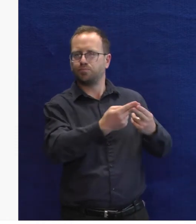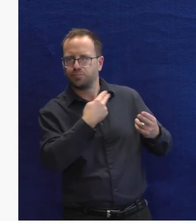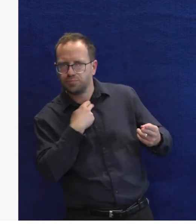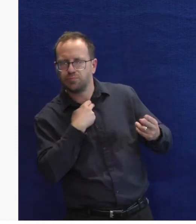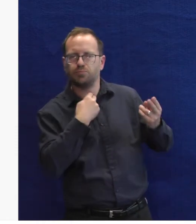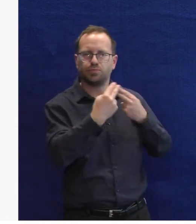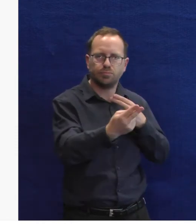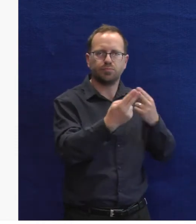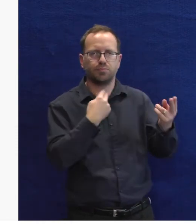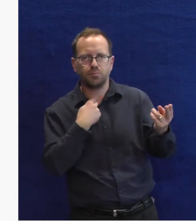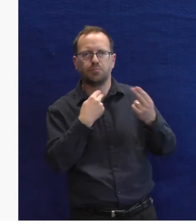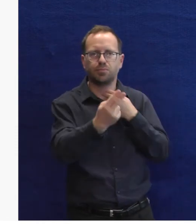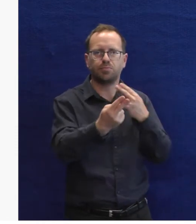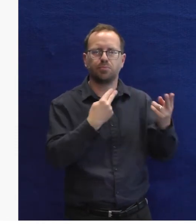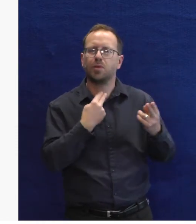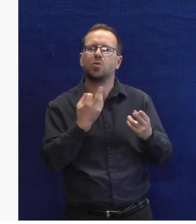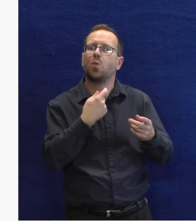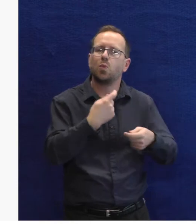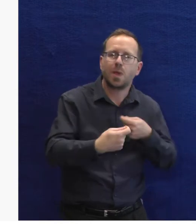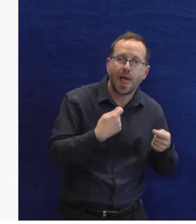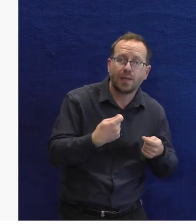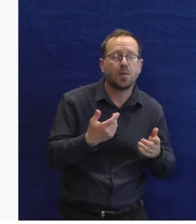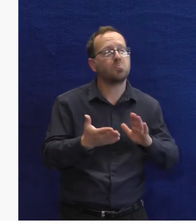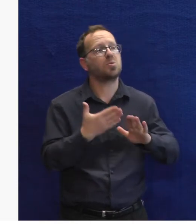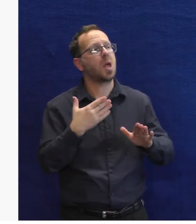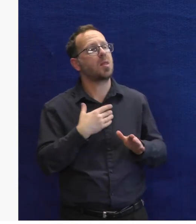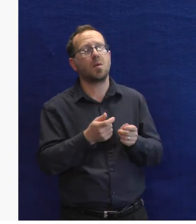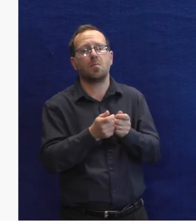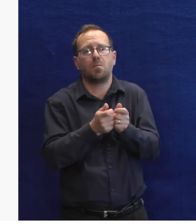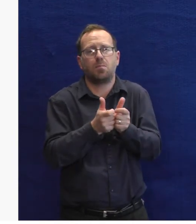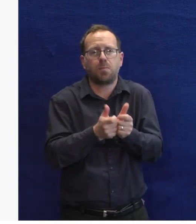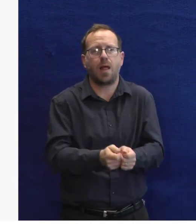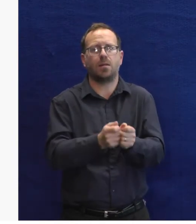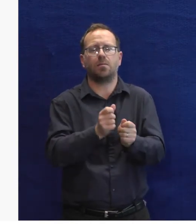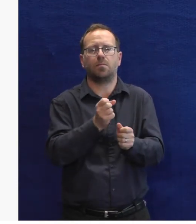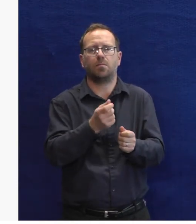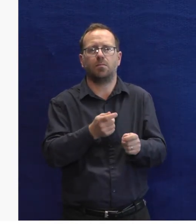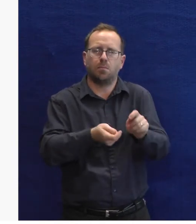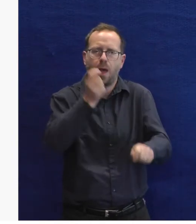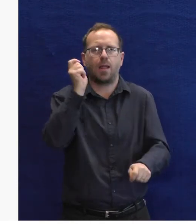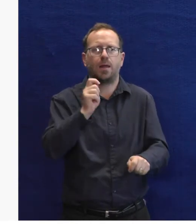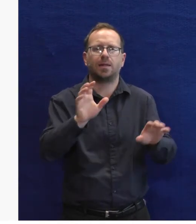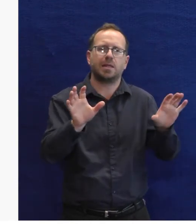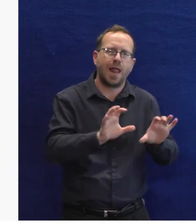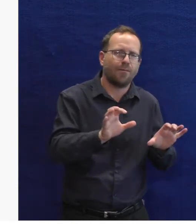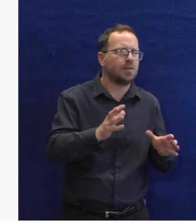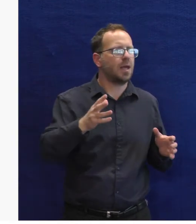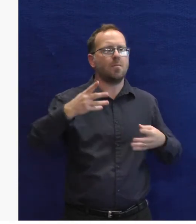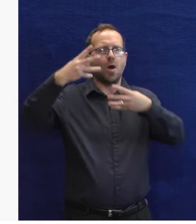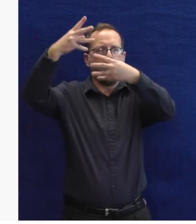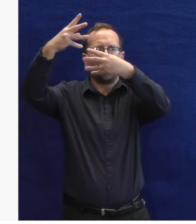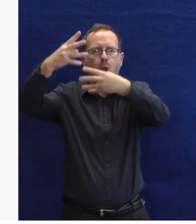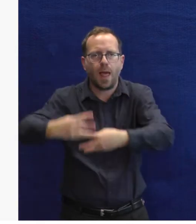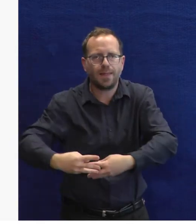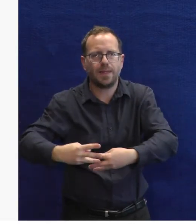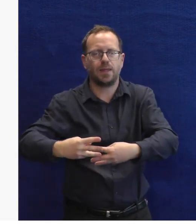domácnost, on mi odpoví zase graficky, říká, co pro tebe můžu udělat a já řeknu třeba zapní televizi nebo rolety